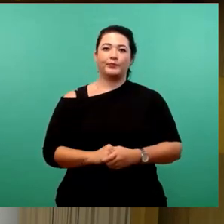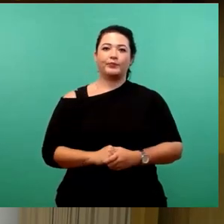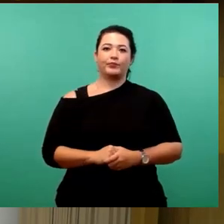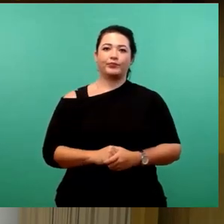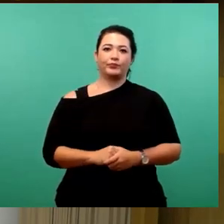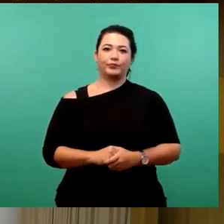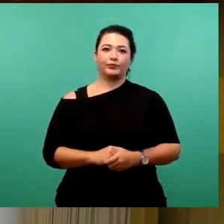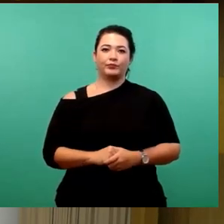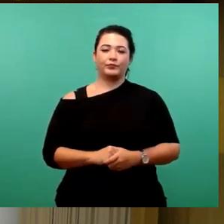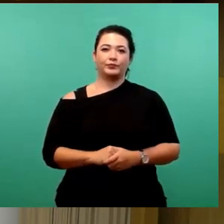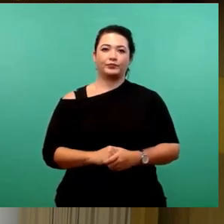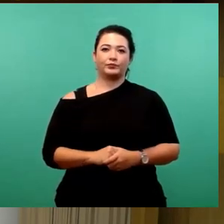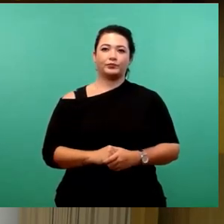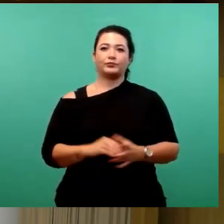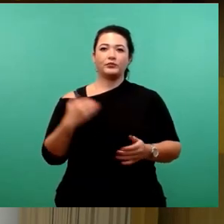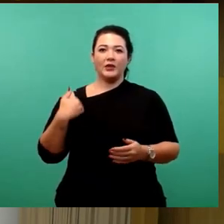Herr Latzynski.